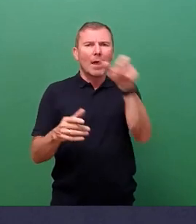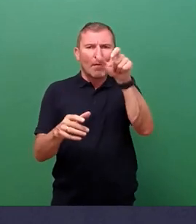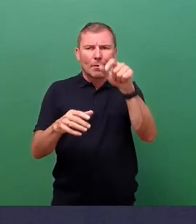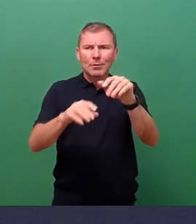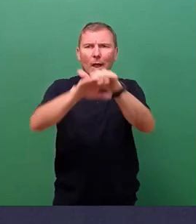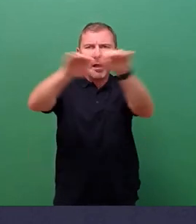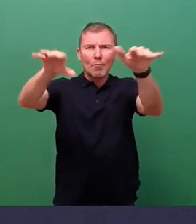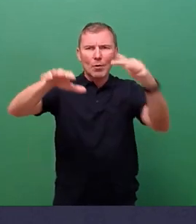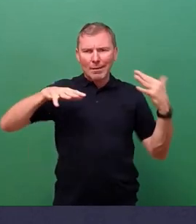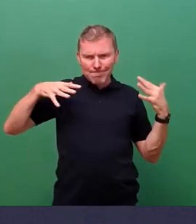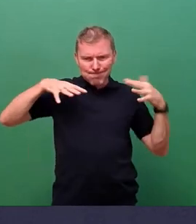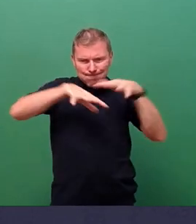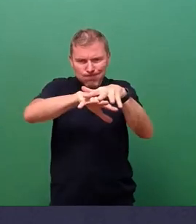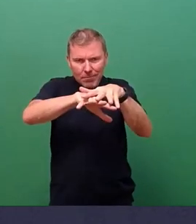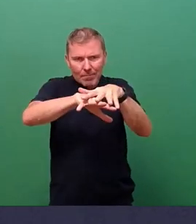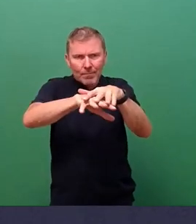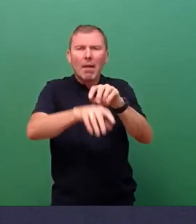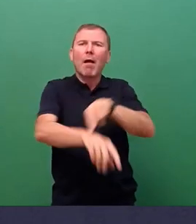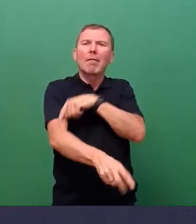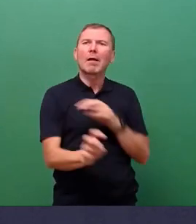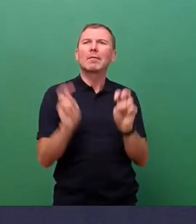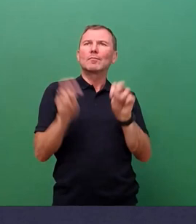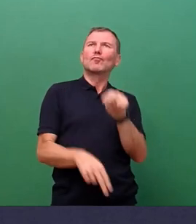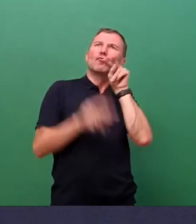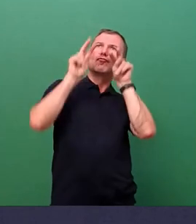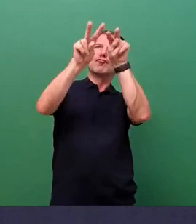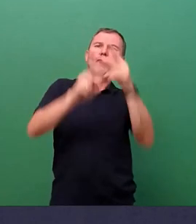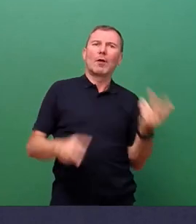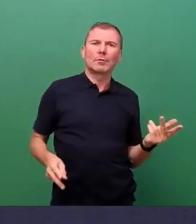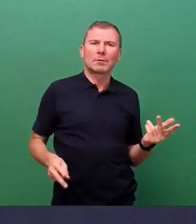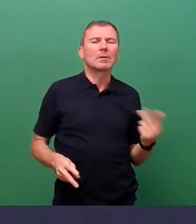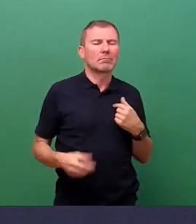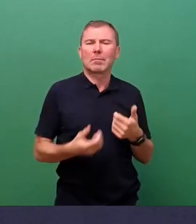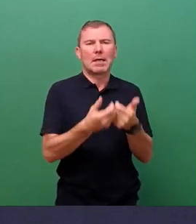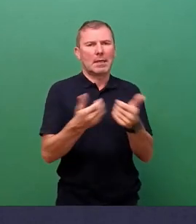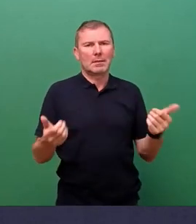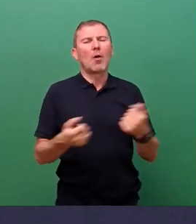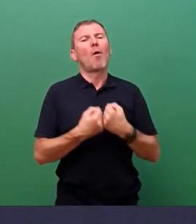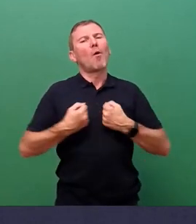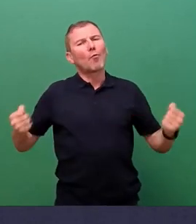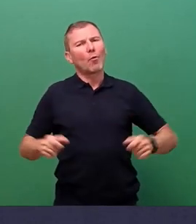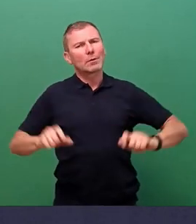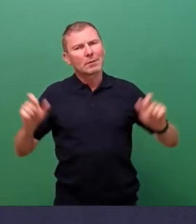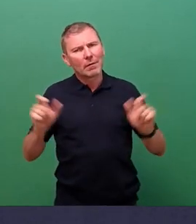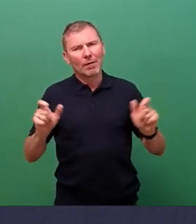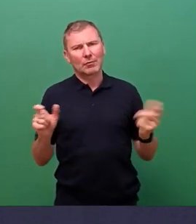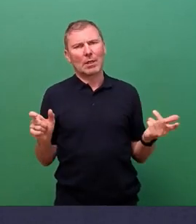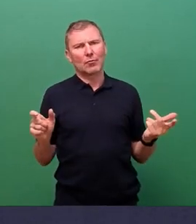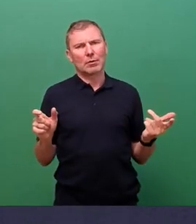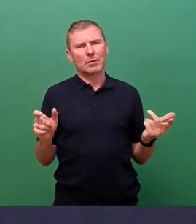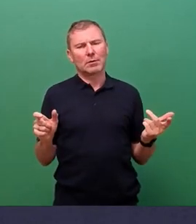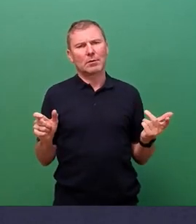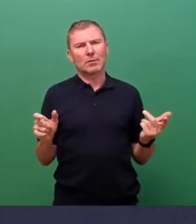den Bühnen und längere Aufenthaltszeiten ergeben. Die Großevents werden eher geguckt, sich